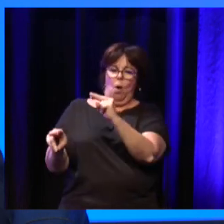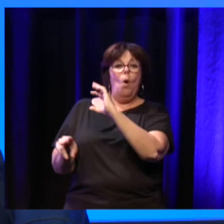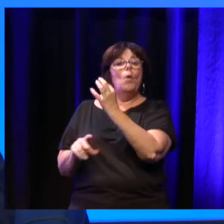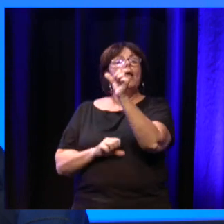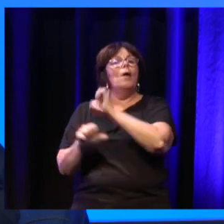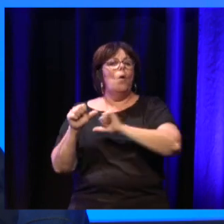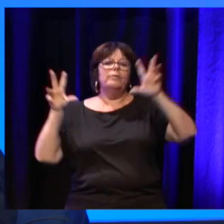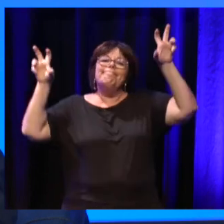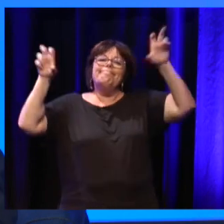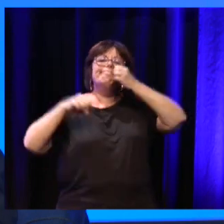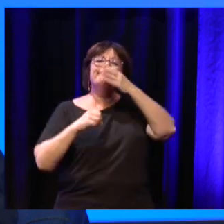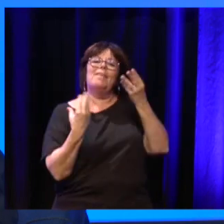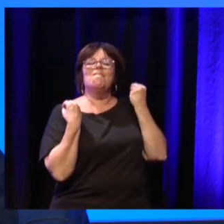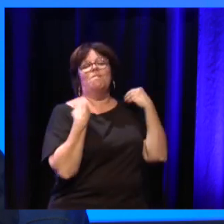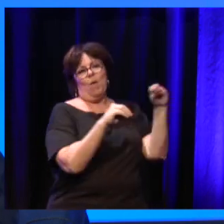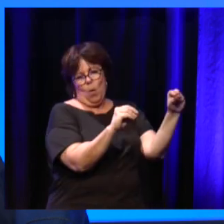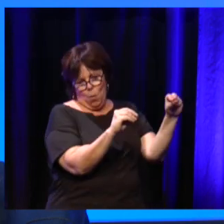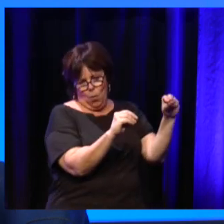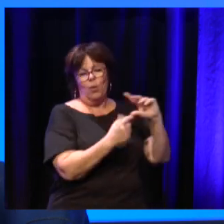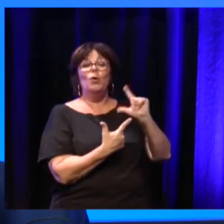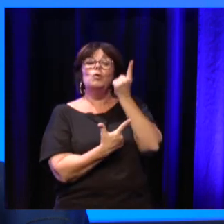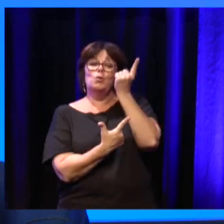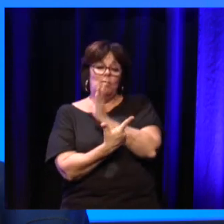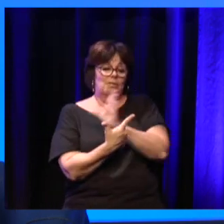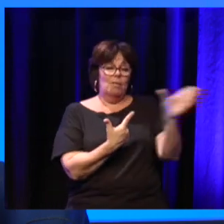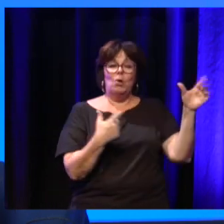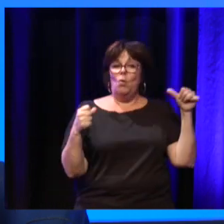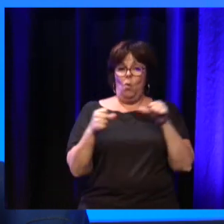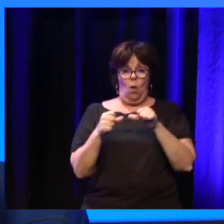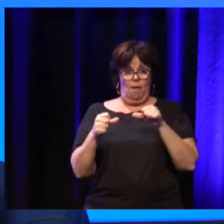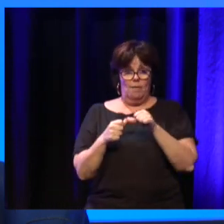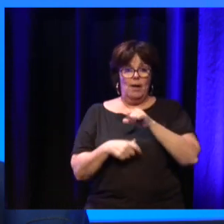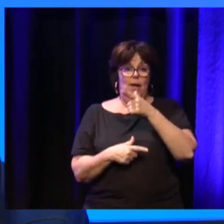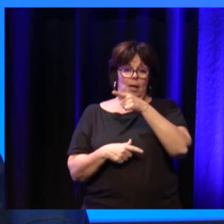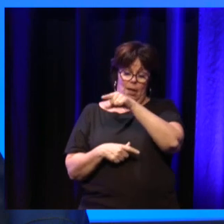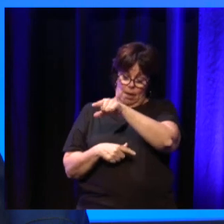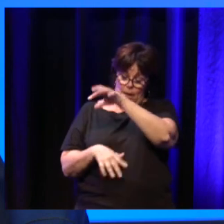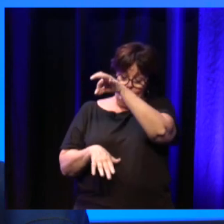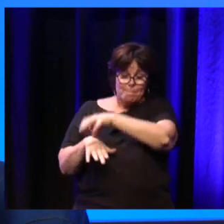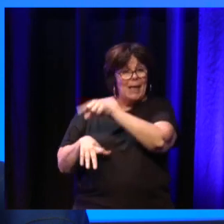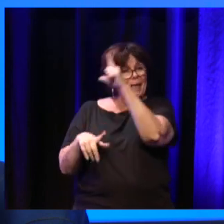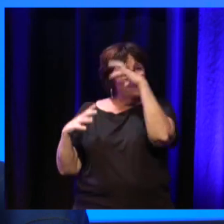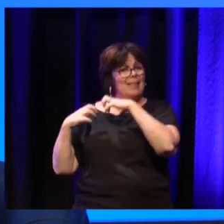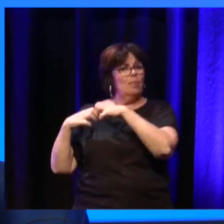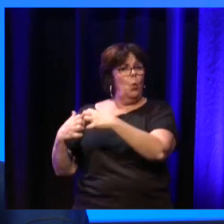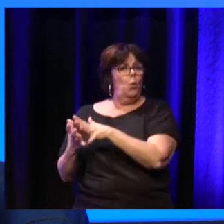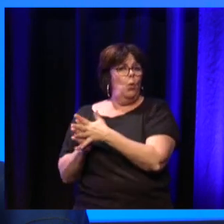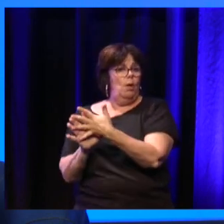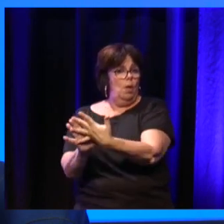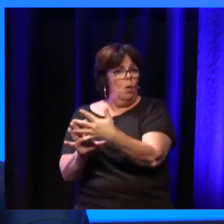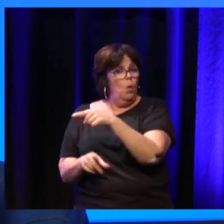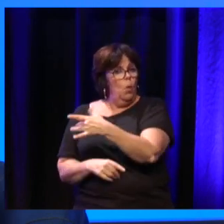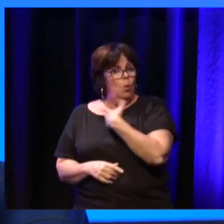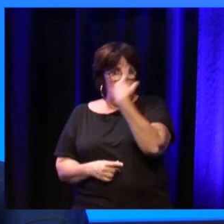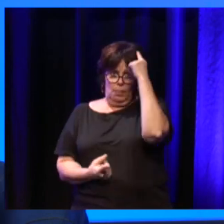Deux, et l'argument que j'utilise systématiquement, c'est ce qu'on va faire pour les maladies neuroévolutives. Finalement, ça va servir à